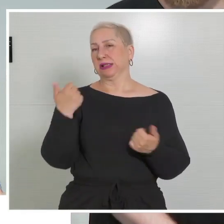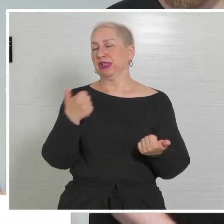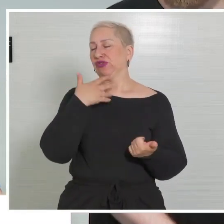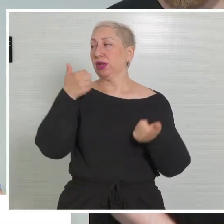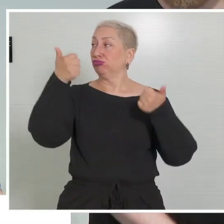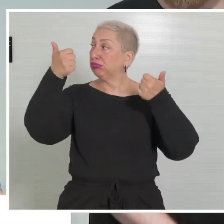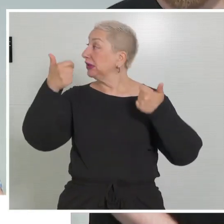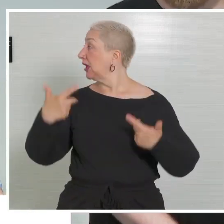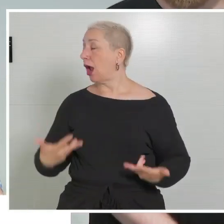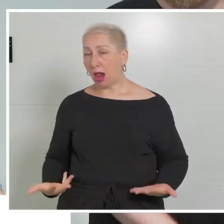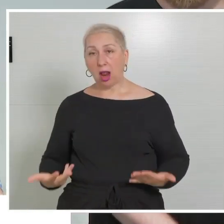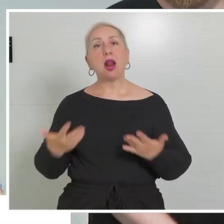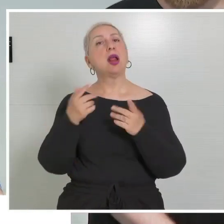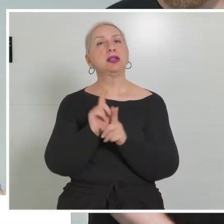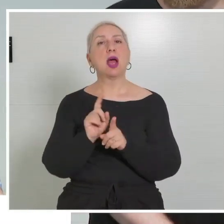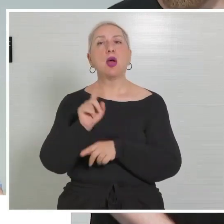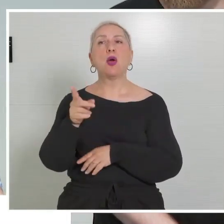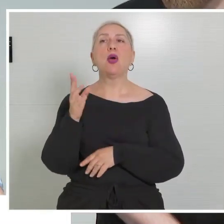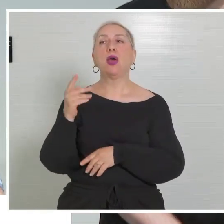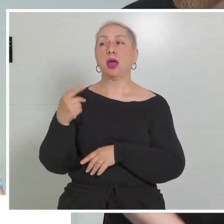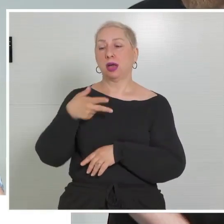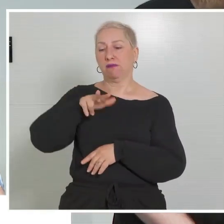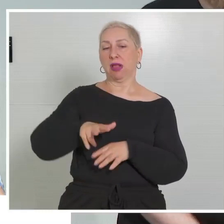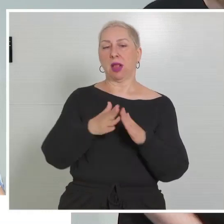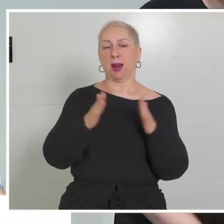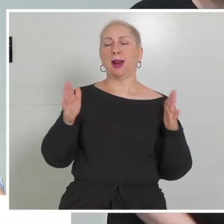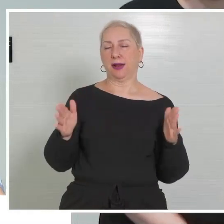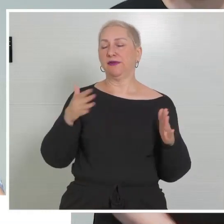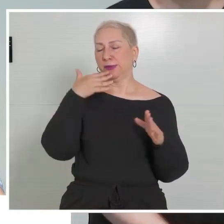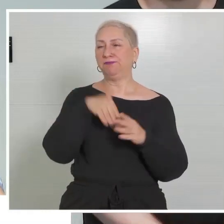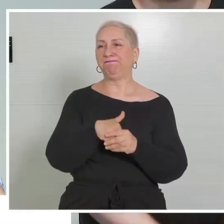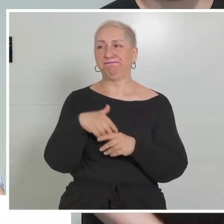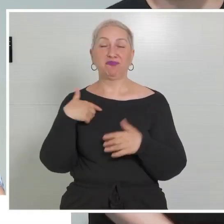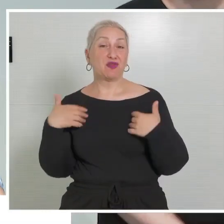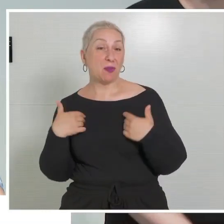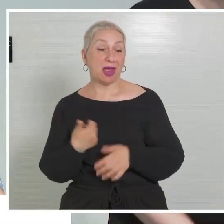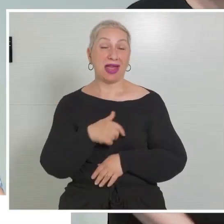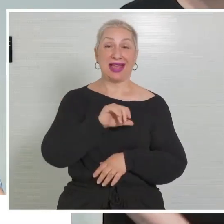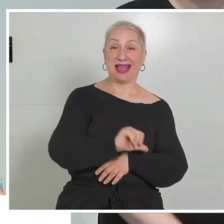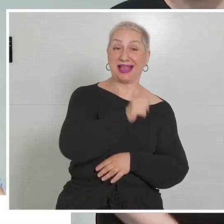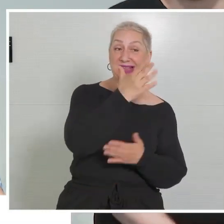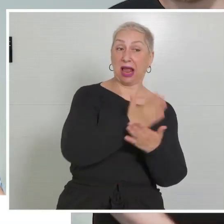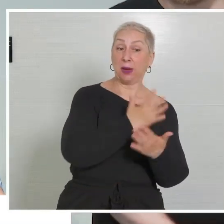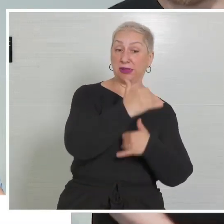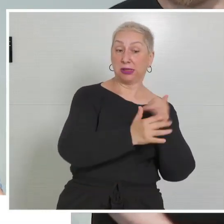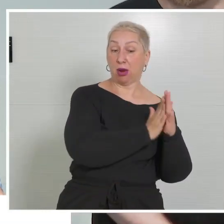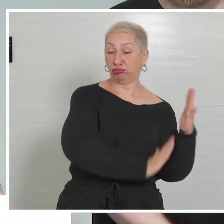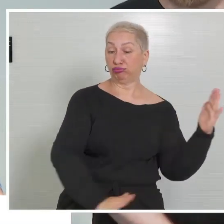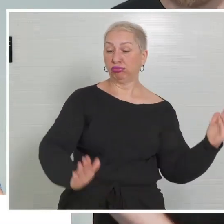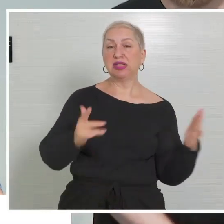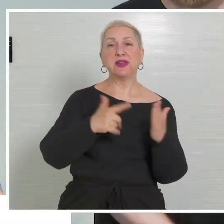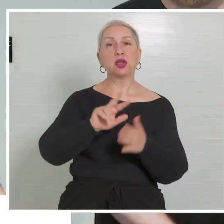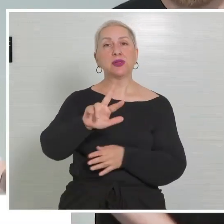die dieses Quartal im Zivildienst auch prägen. Es freut mich, dass wir im ersten Halbjahr 2023 eine